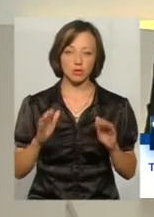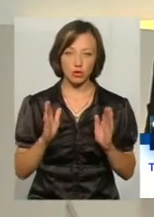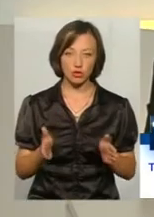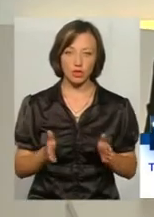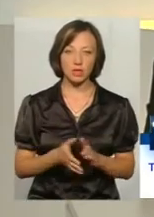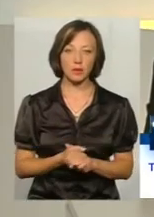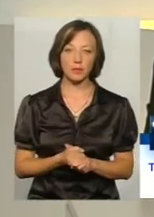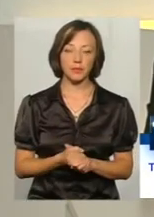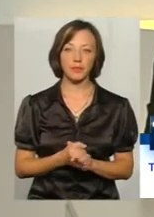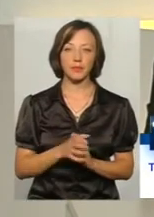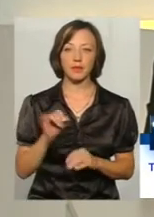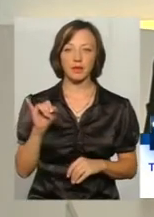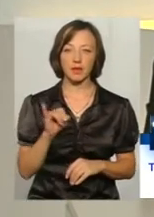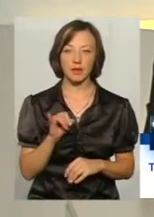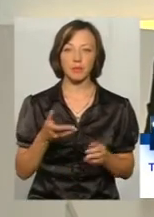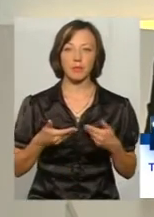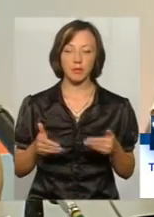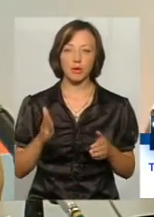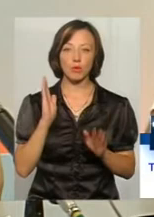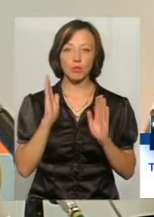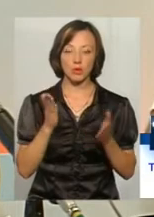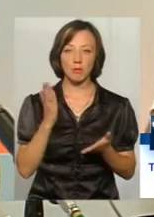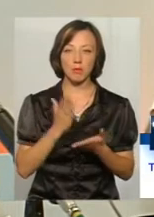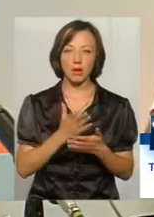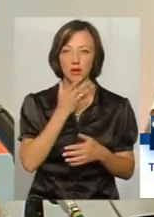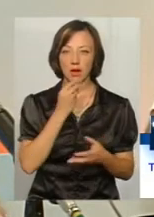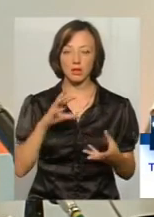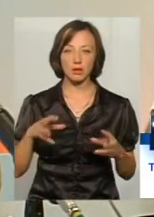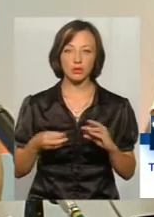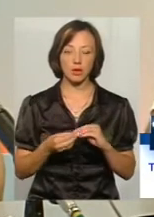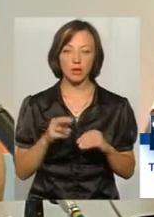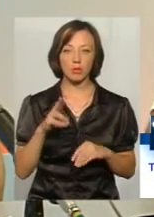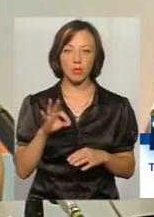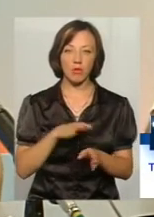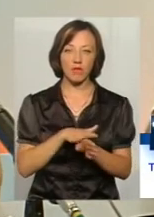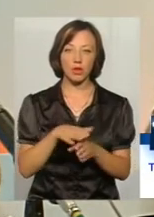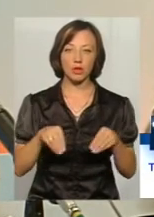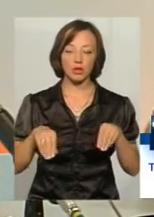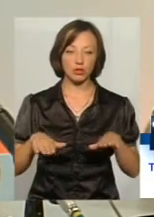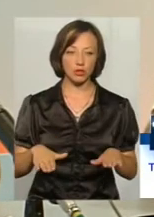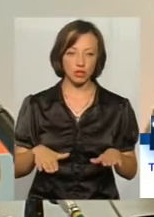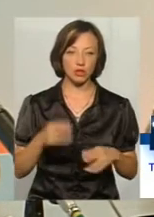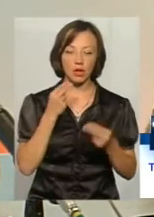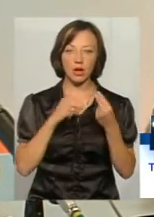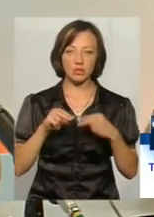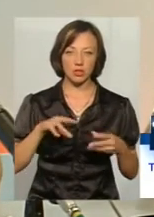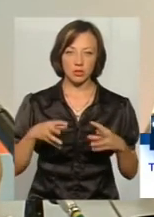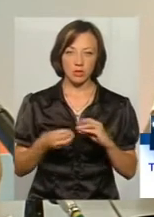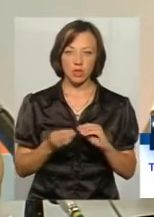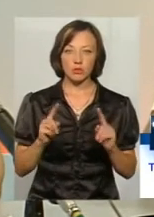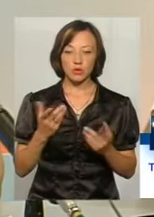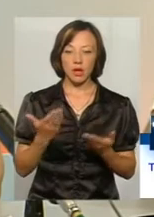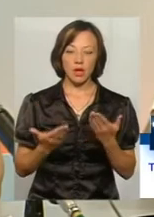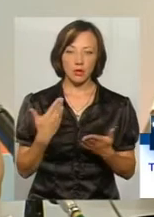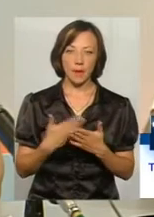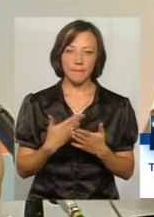і ми будемо мати гарні результати по виконанню рішень, кращі результати. Тому що якщо